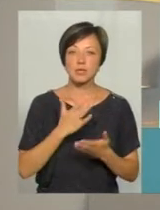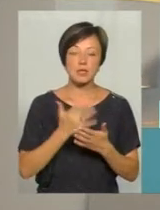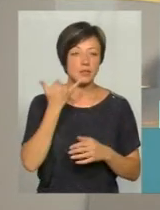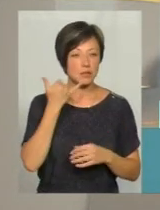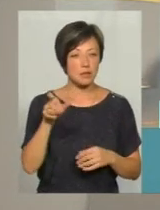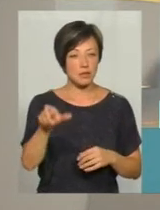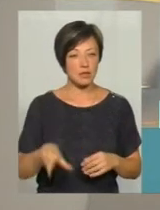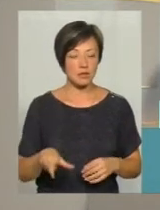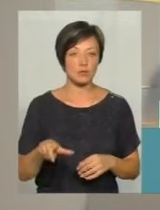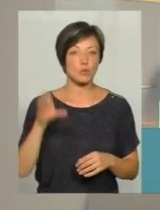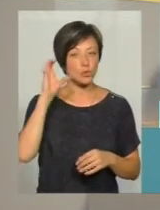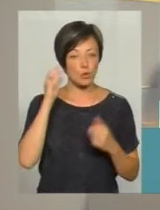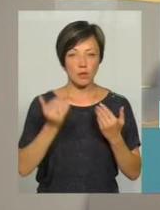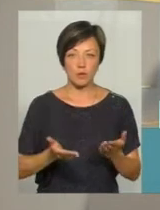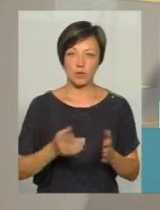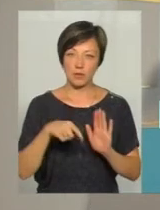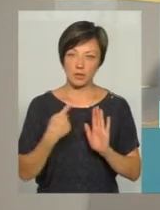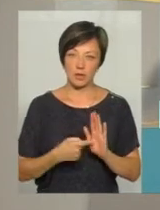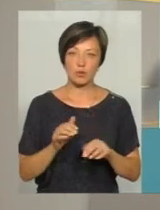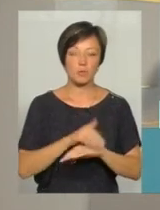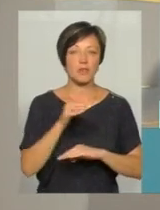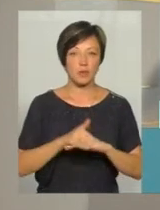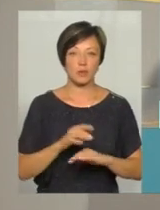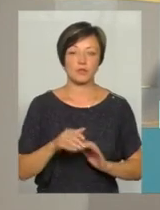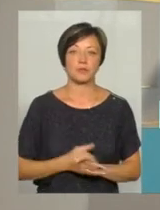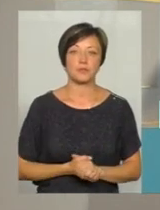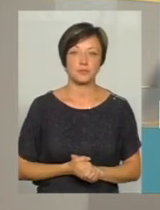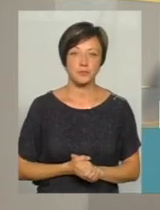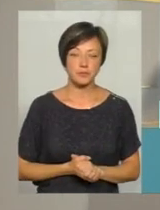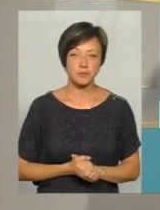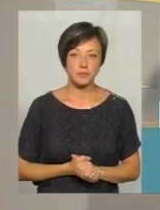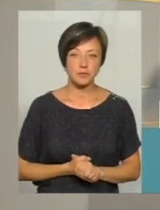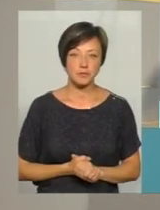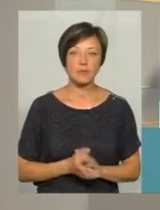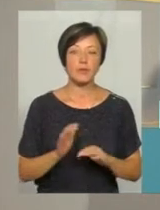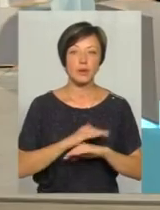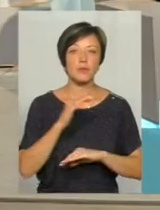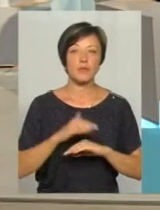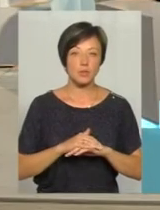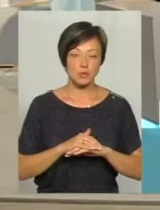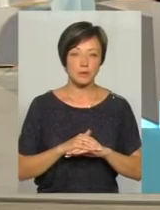зв'язку глядач. Давайте послухаємо його питання. Добрий вечір. Алло, добрий вечір.